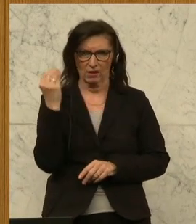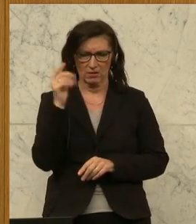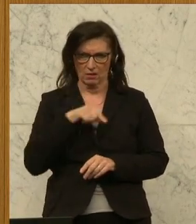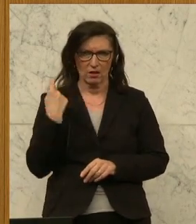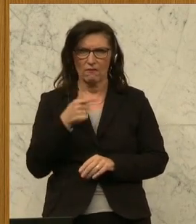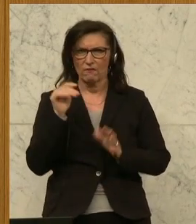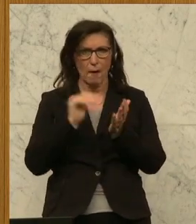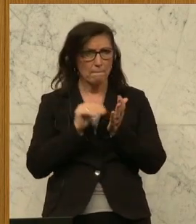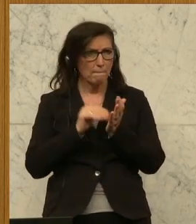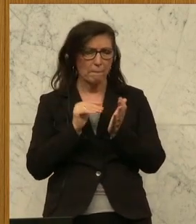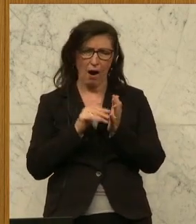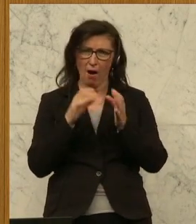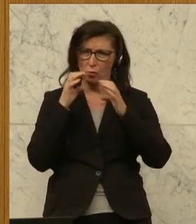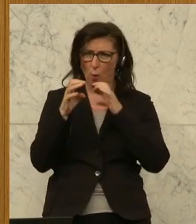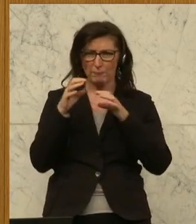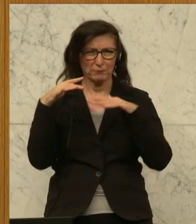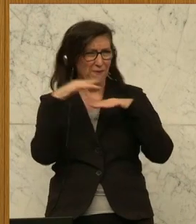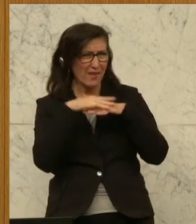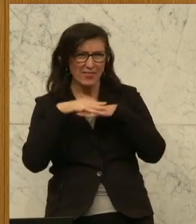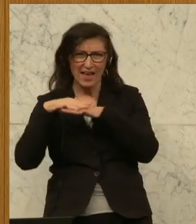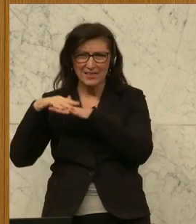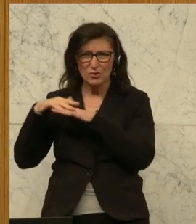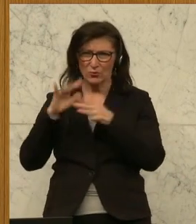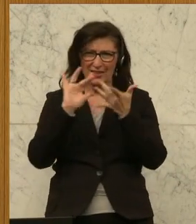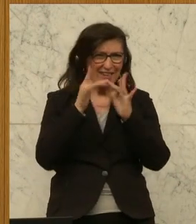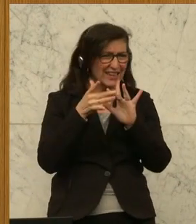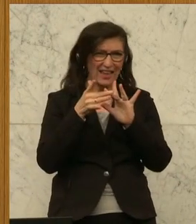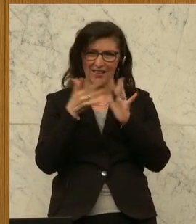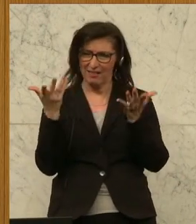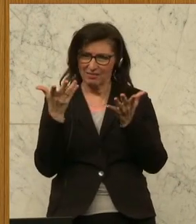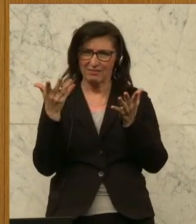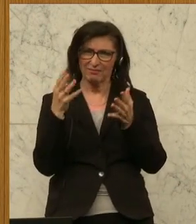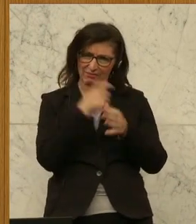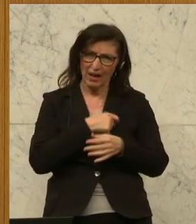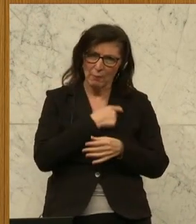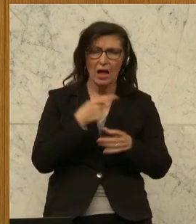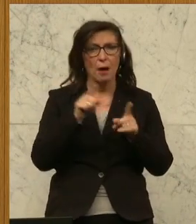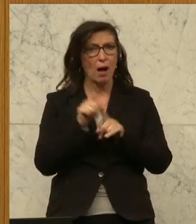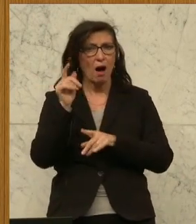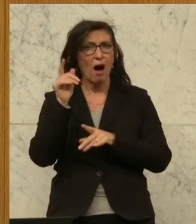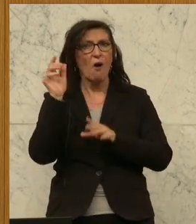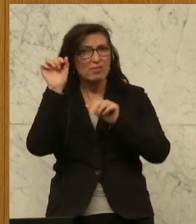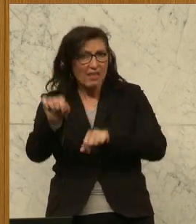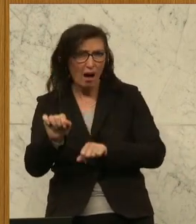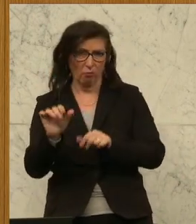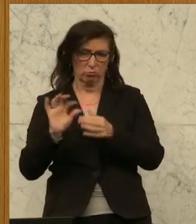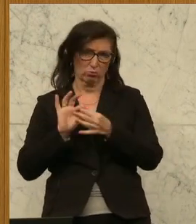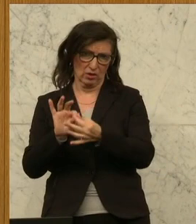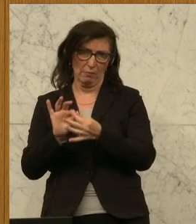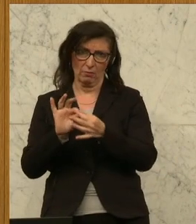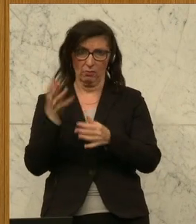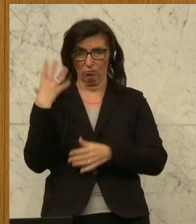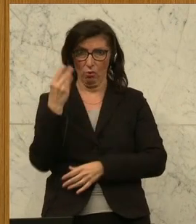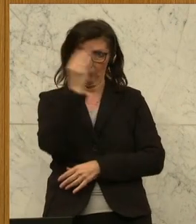Kommunikationsvernetzung im Bereich der Cyberkriminalität, aber auch im Bereich des Terrorismus. Und dort kann ich nur wieder einmal daran